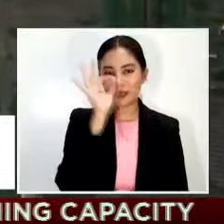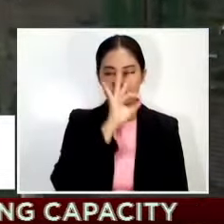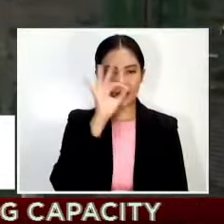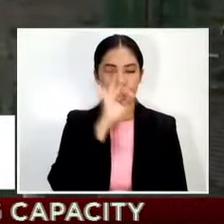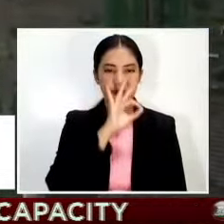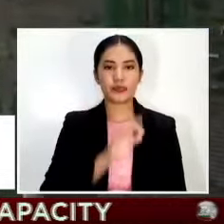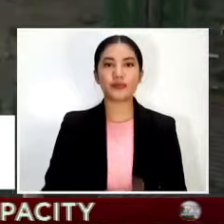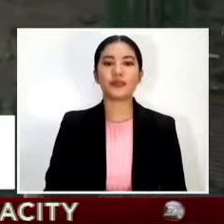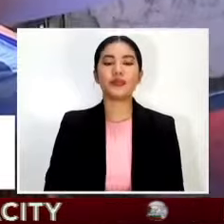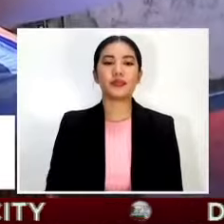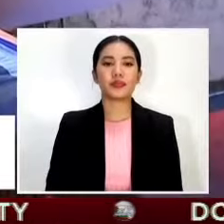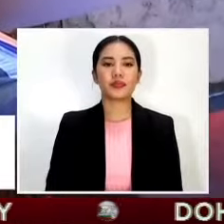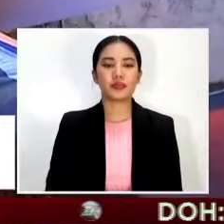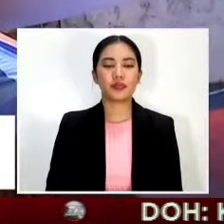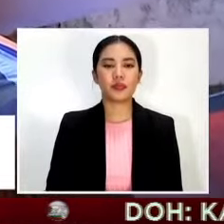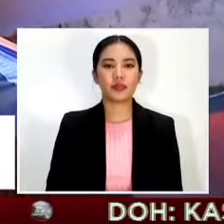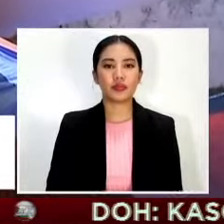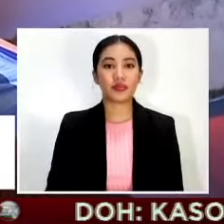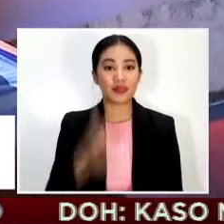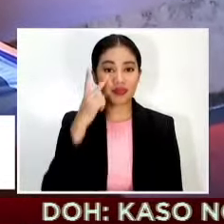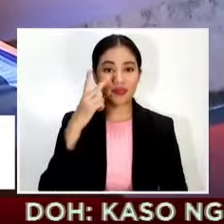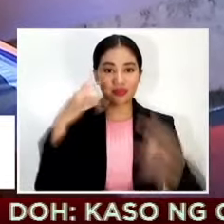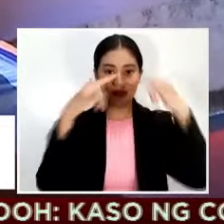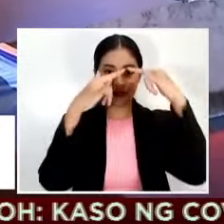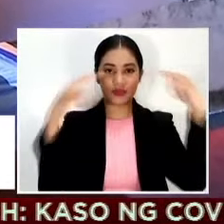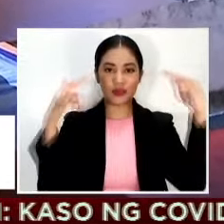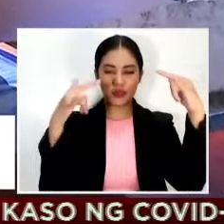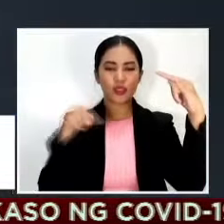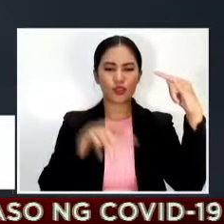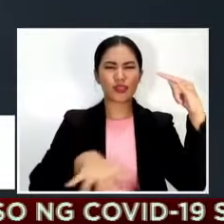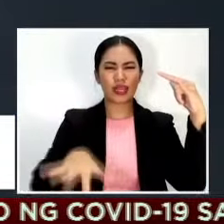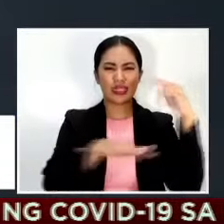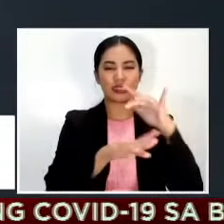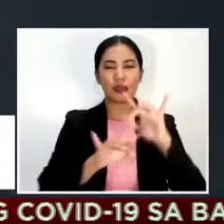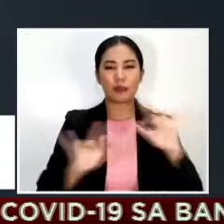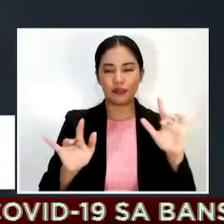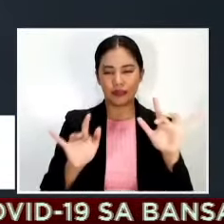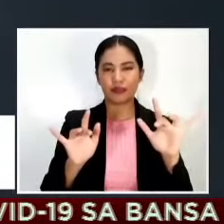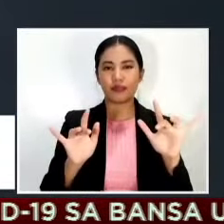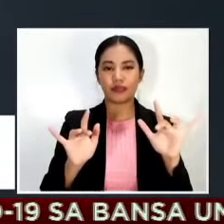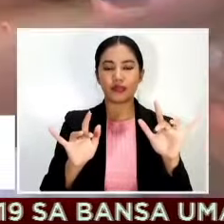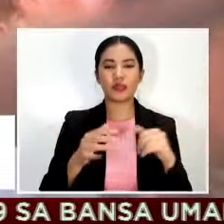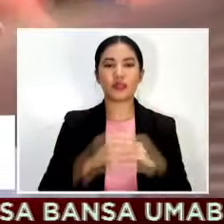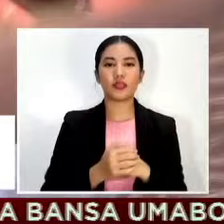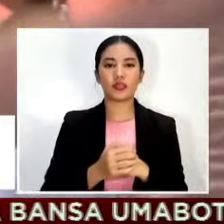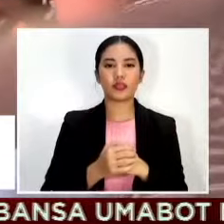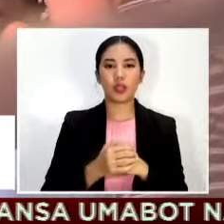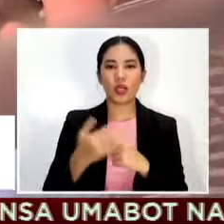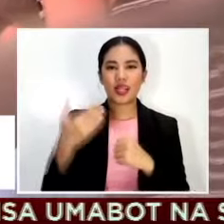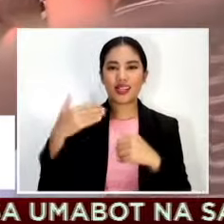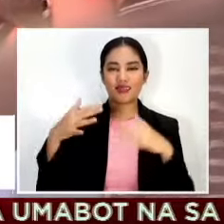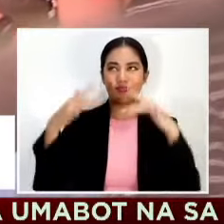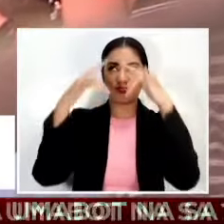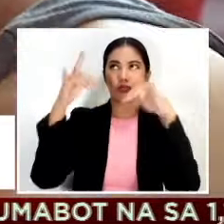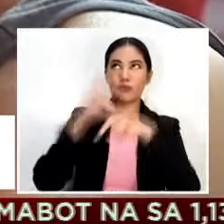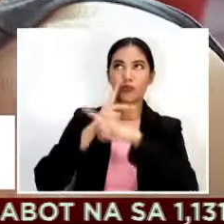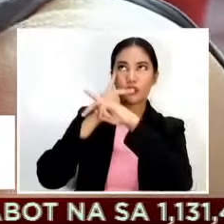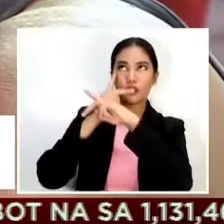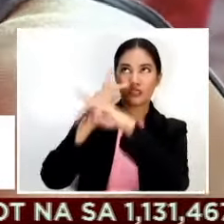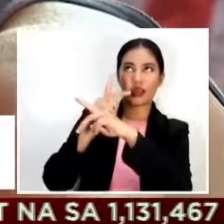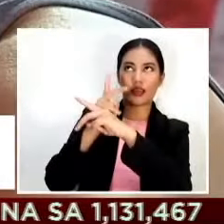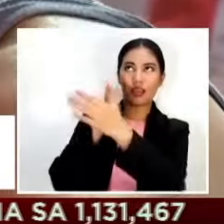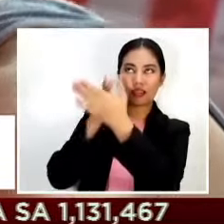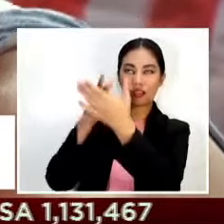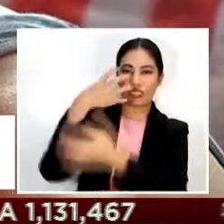Mga toldang nasa isang bakanting lote ang tanging pananggalan ngayon sa matinding sikat ng araw ng mga nasunugang residente